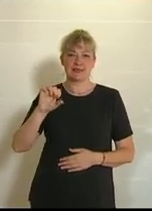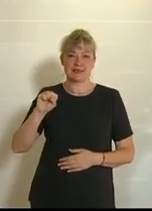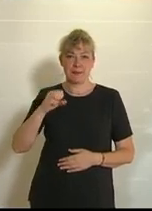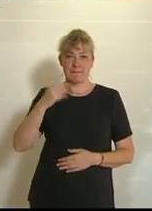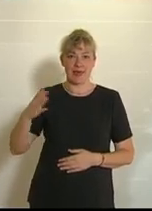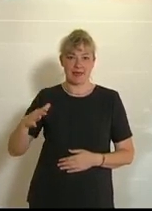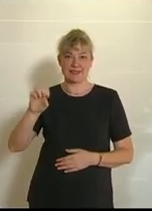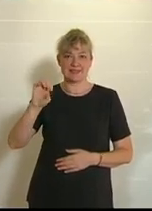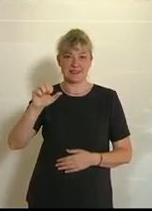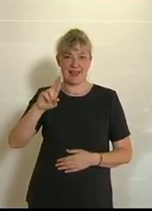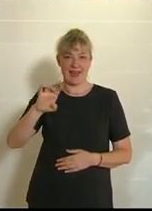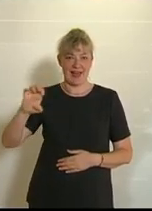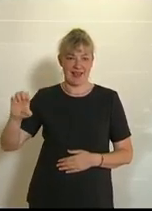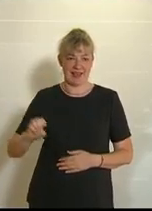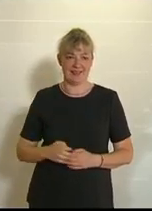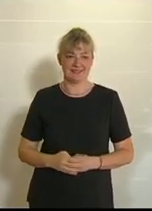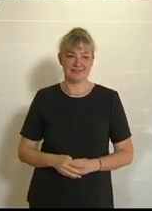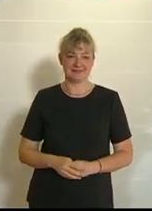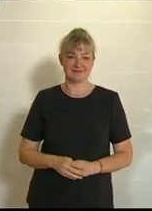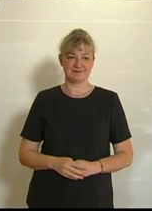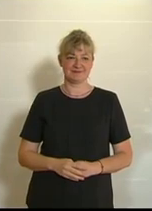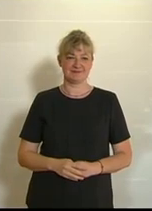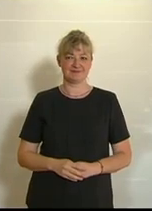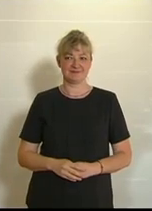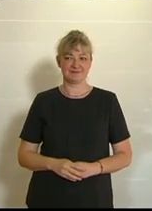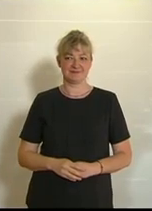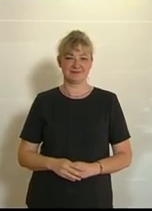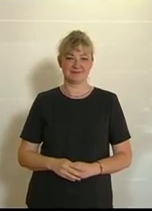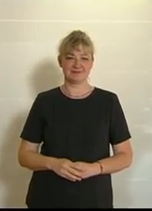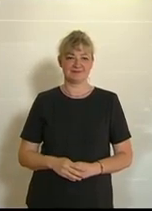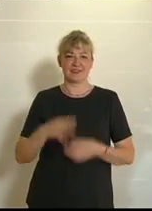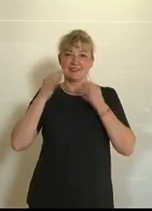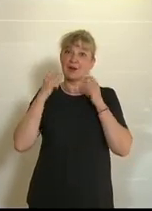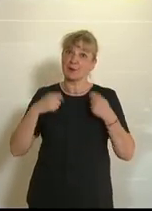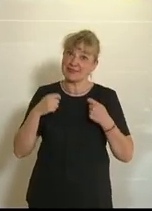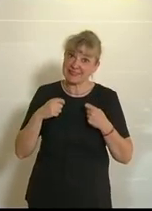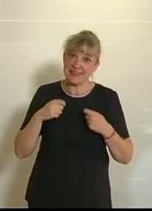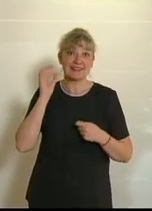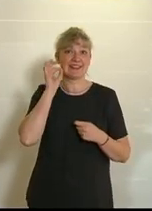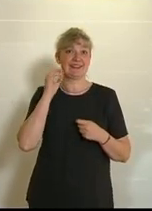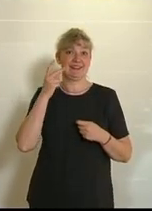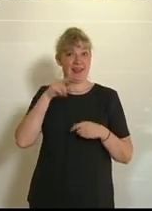werde auch nicht perfekt laufen heuer, aber die Sommerschulen sollen eine Dauerlösung werden, sagt Sibylle Hamann, Bildungssprecherin der Grünen.